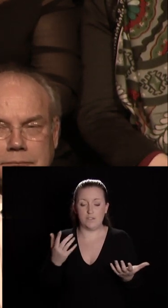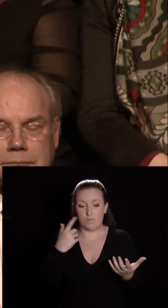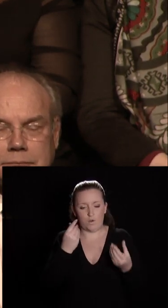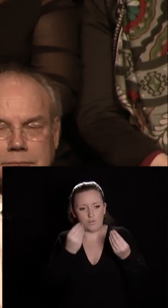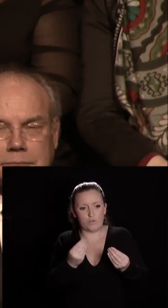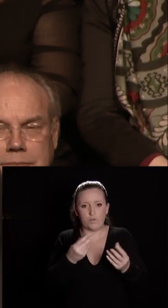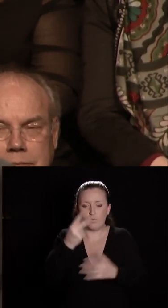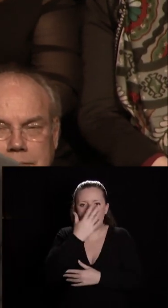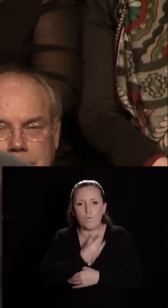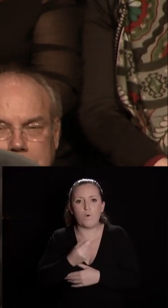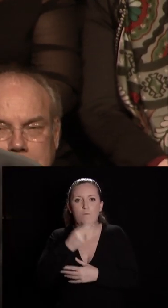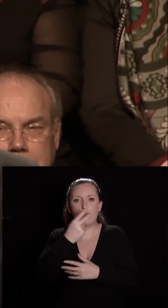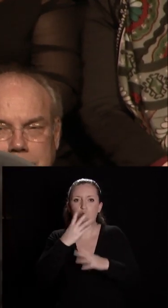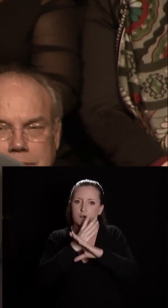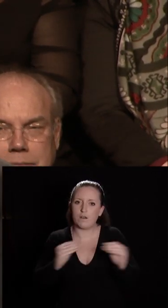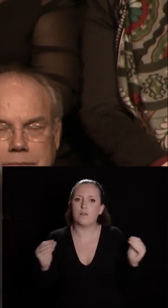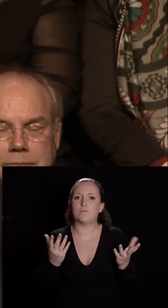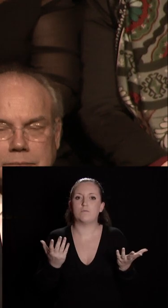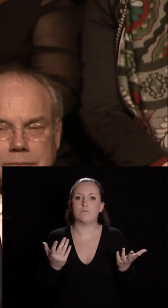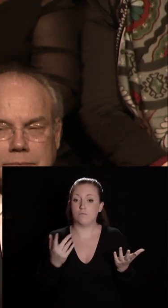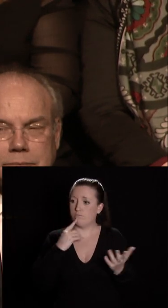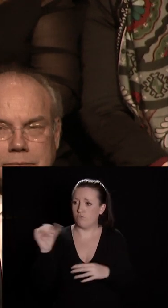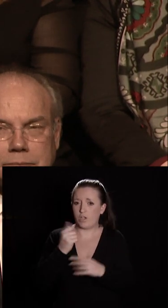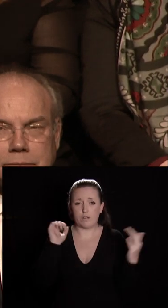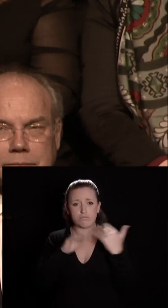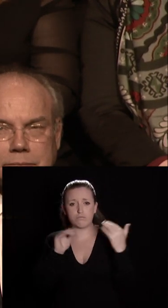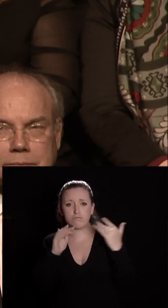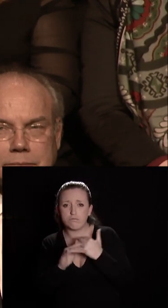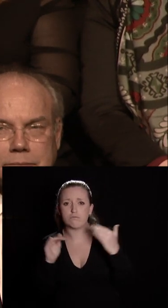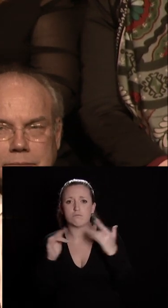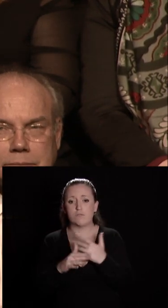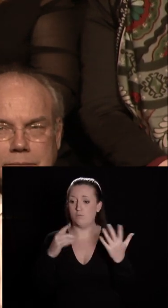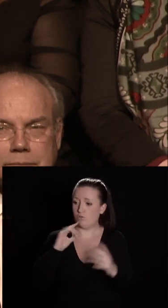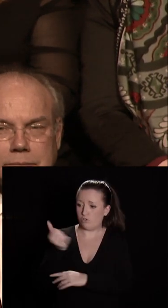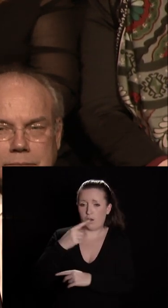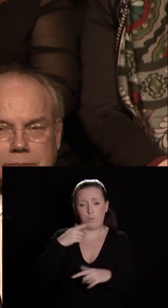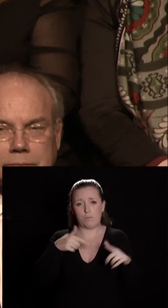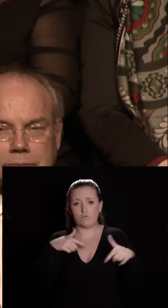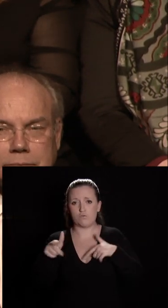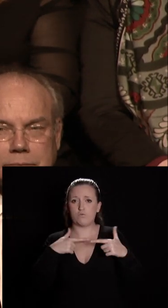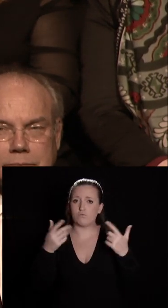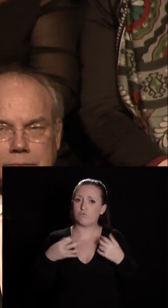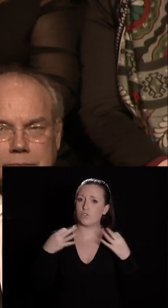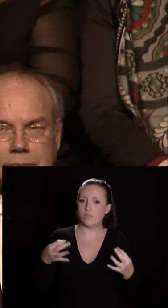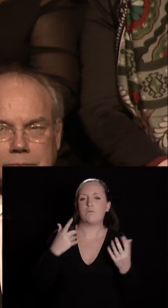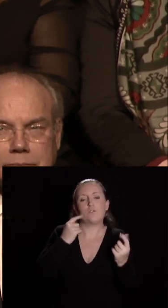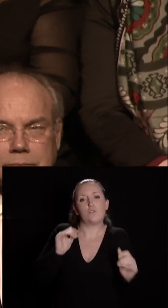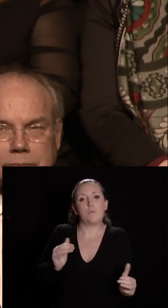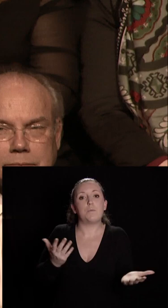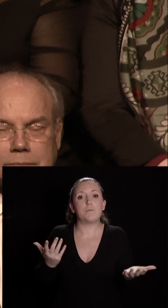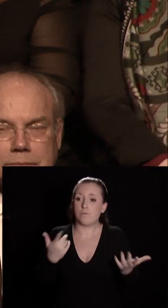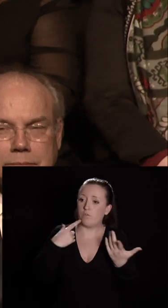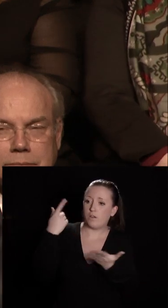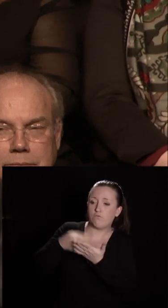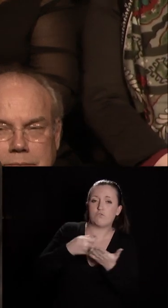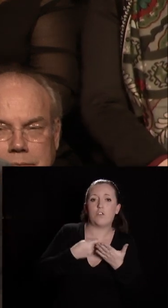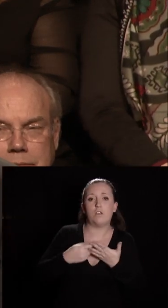et embellir le centre-ville ce lieu où nous nous croisons tous. Chacun peut désormais déambuler tranquillement attention quand même faire son shopping